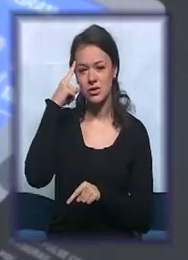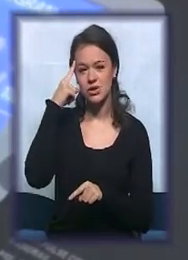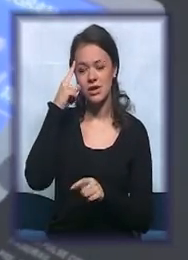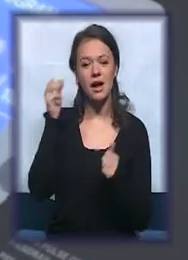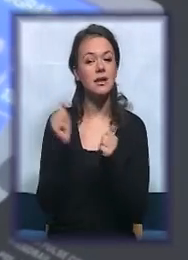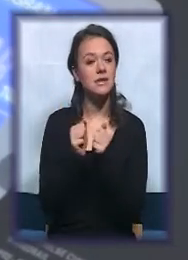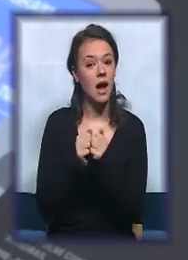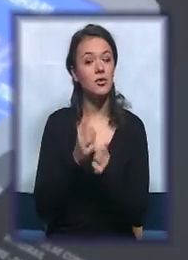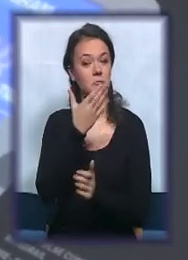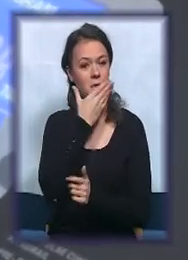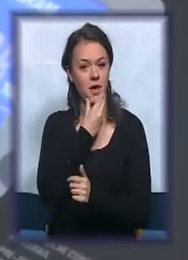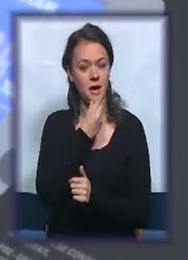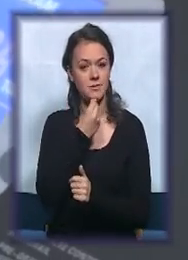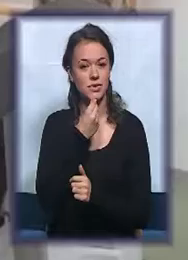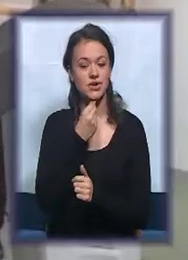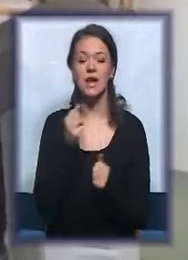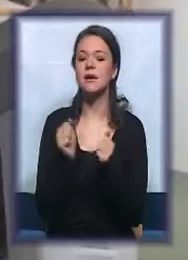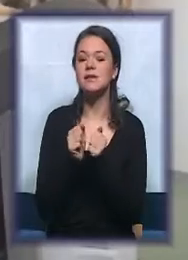zajedno smo jači.